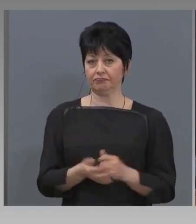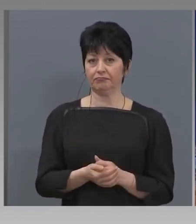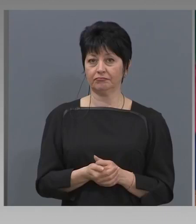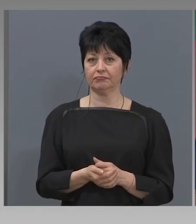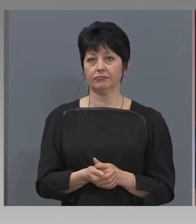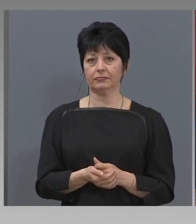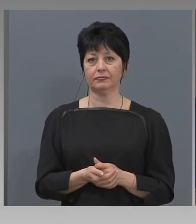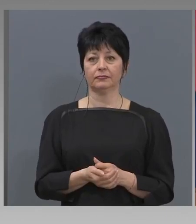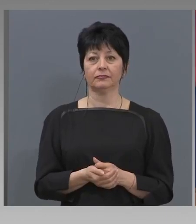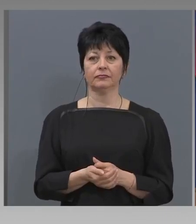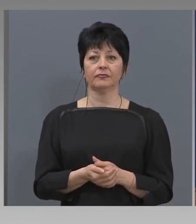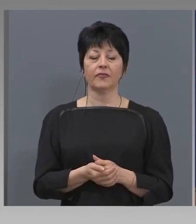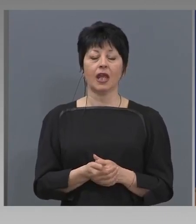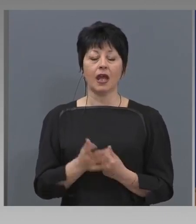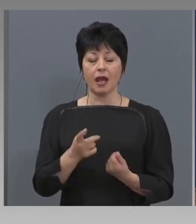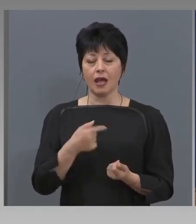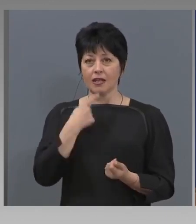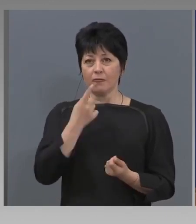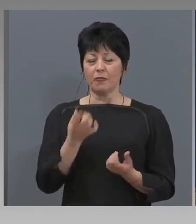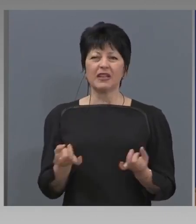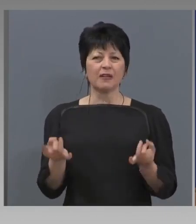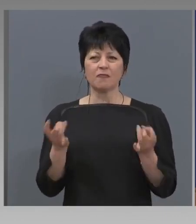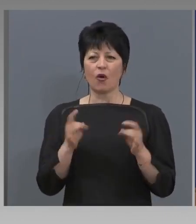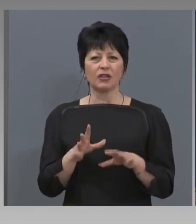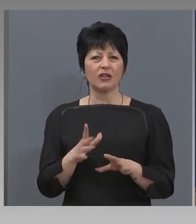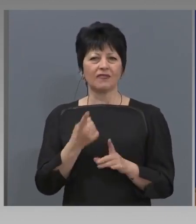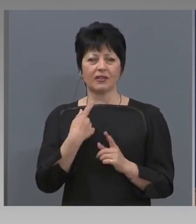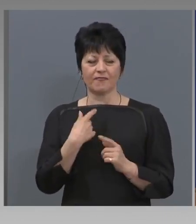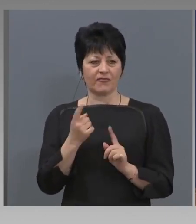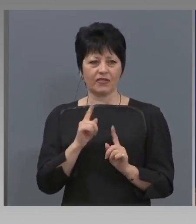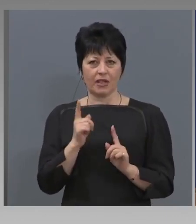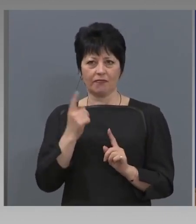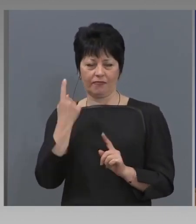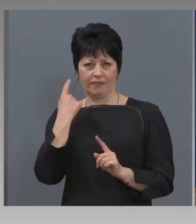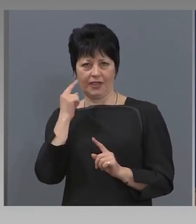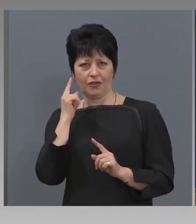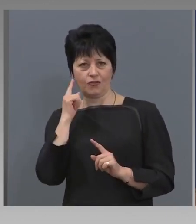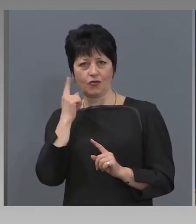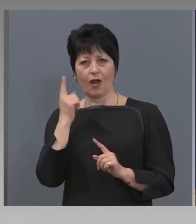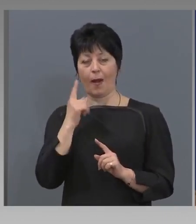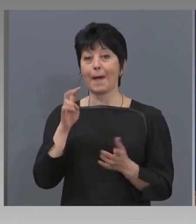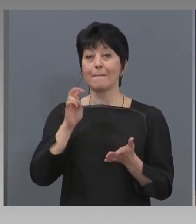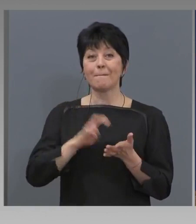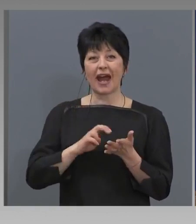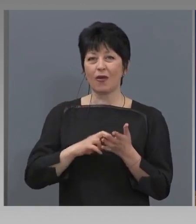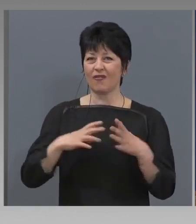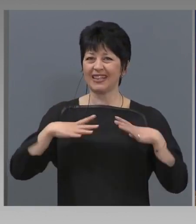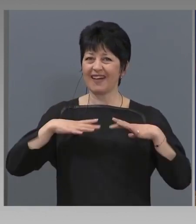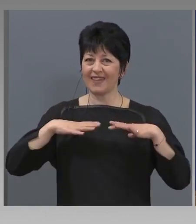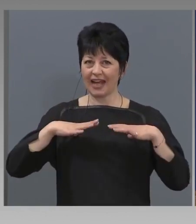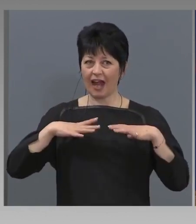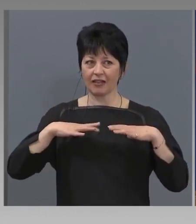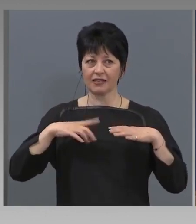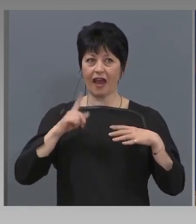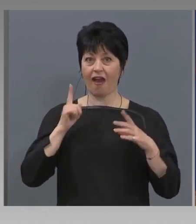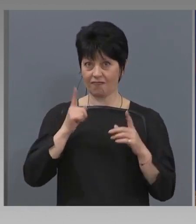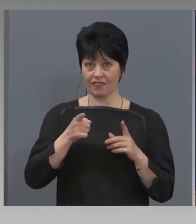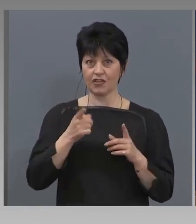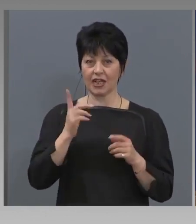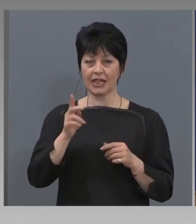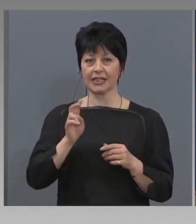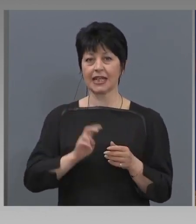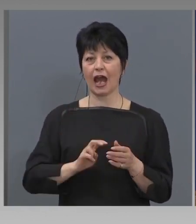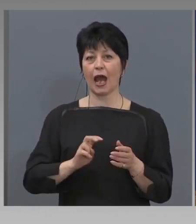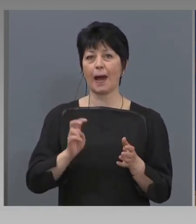Само да ви попитам отново, тъй като не чух банковата вакансия въжи ли за кредитните карти или е само за ипотечните